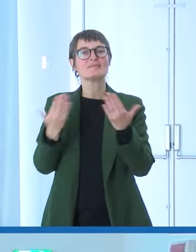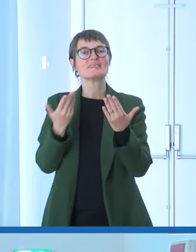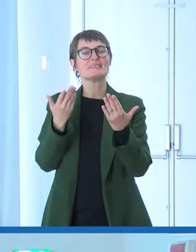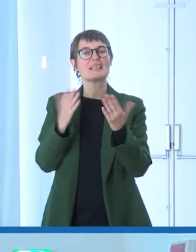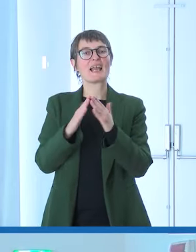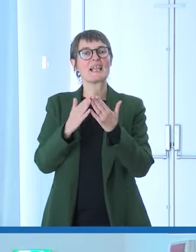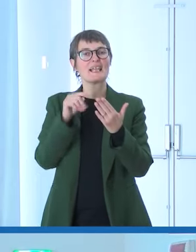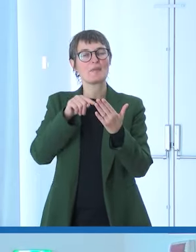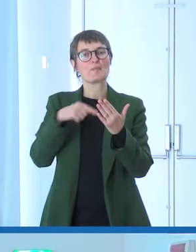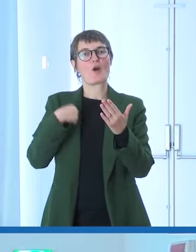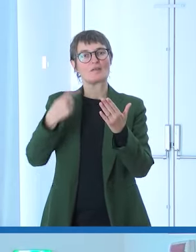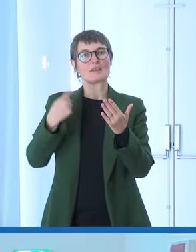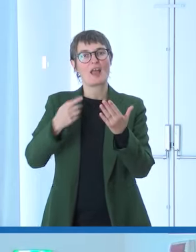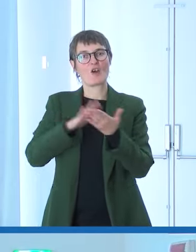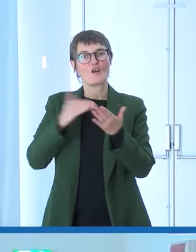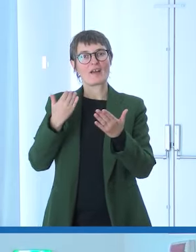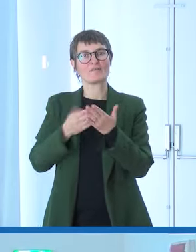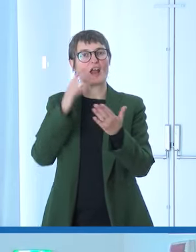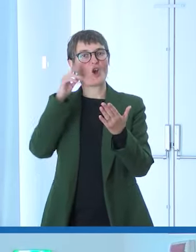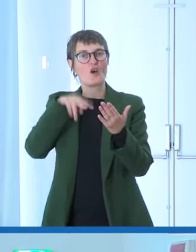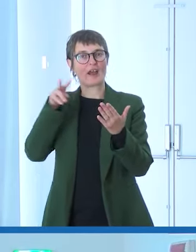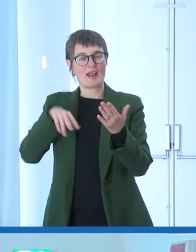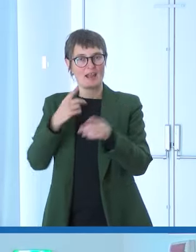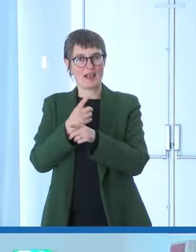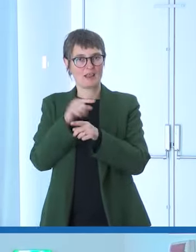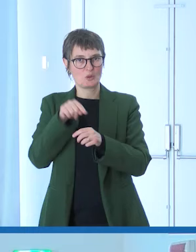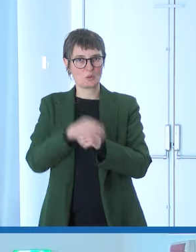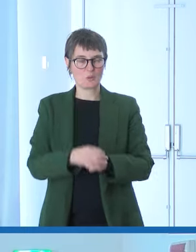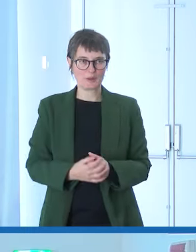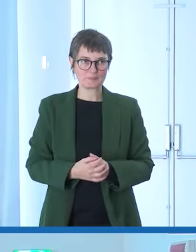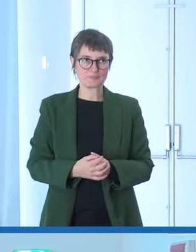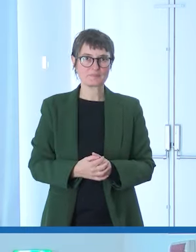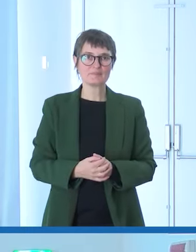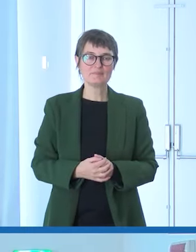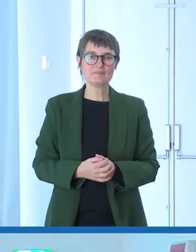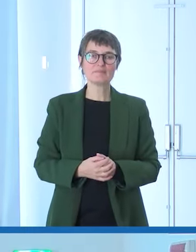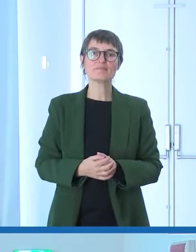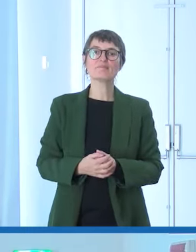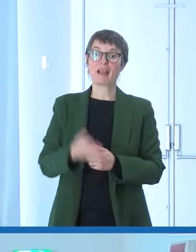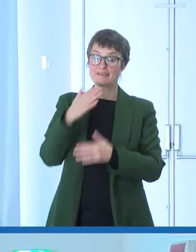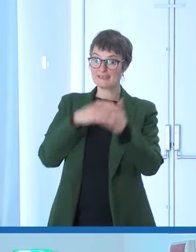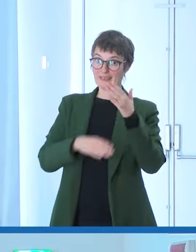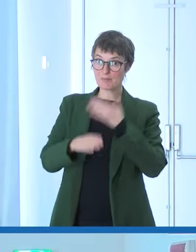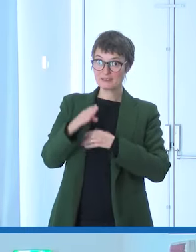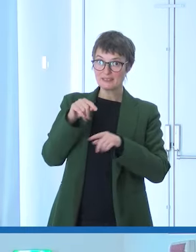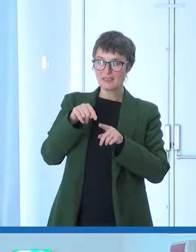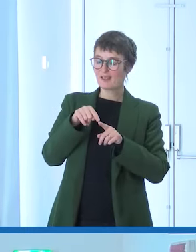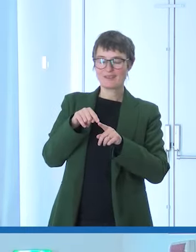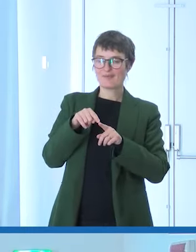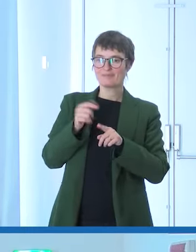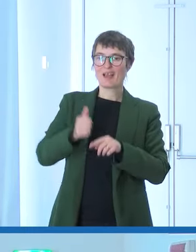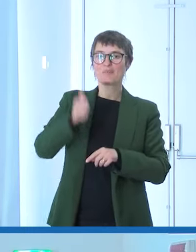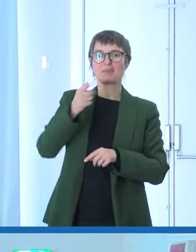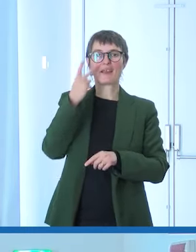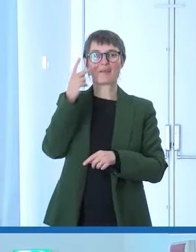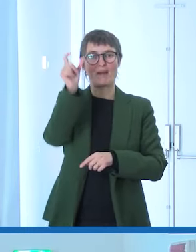essere letto e vi invito a farlo, comunicare la disabilità prima alla persona proprio per richiamare quello che diceva un amico